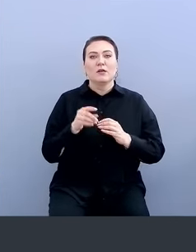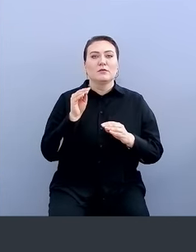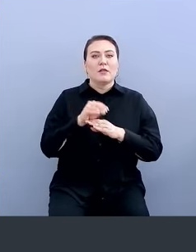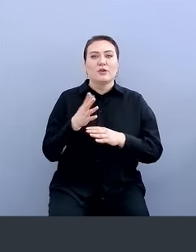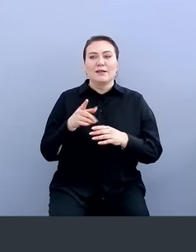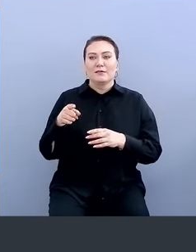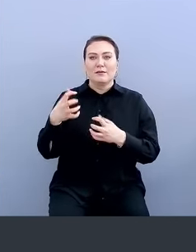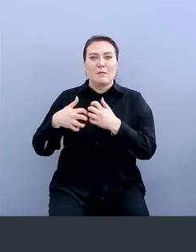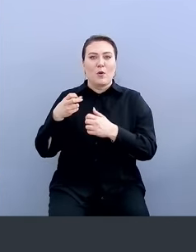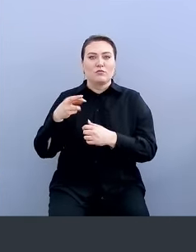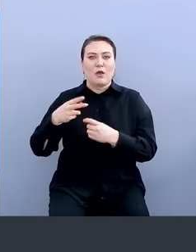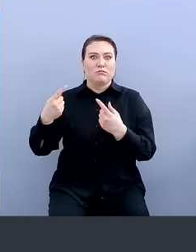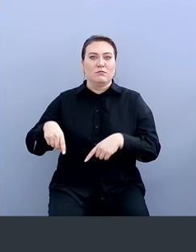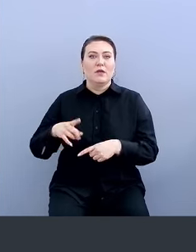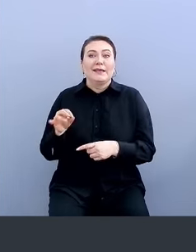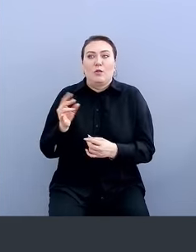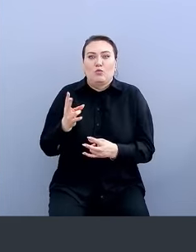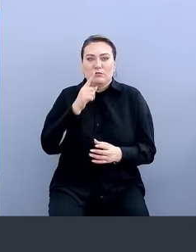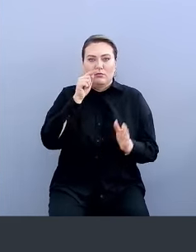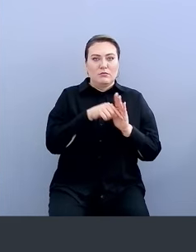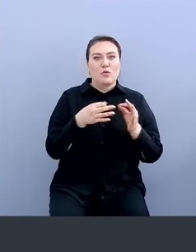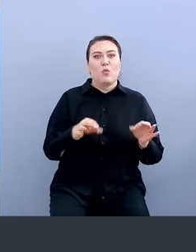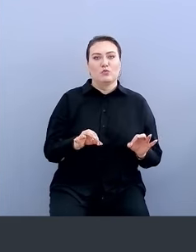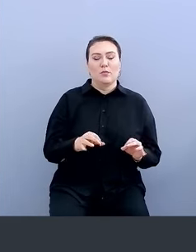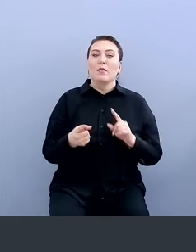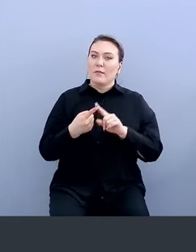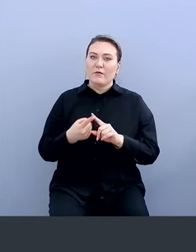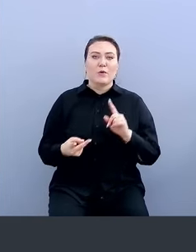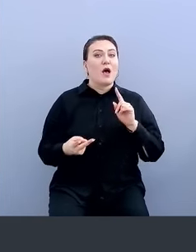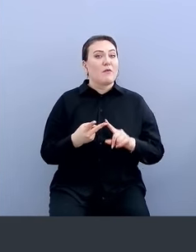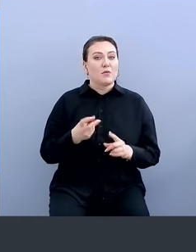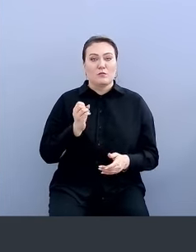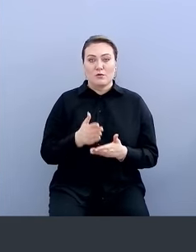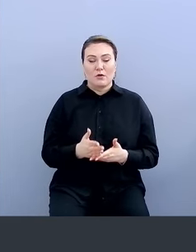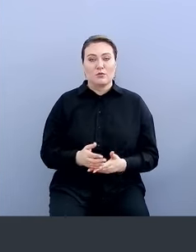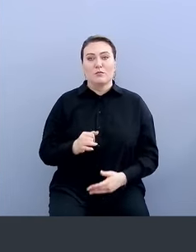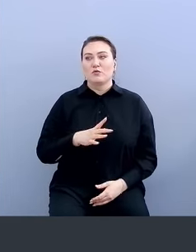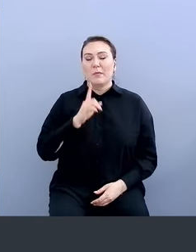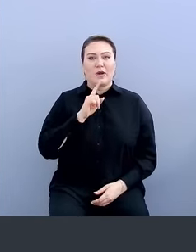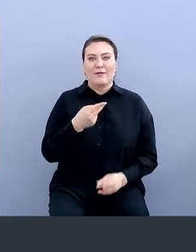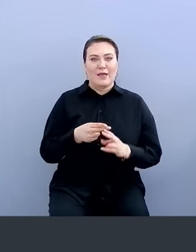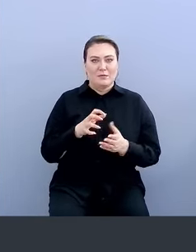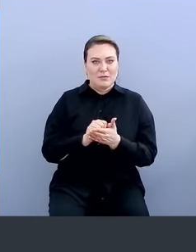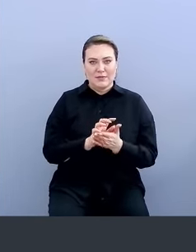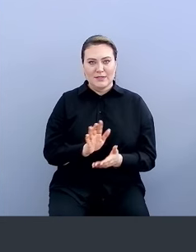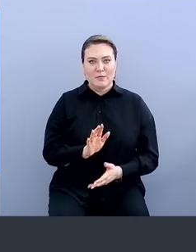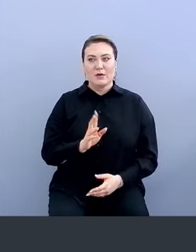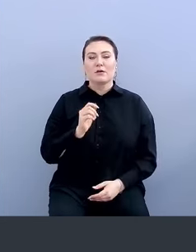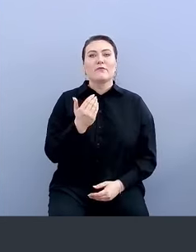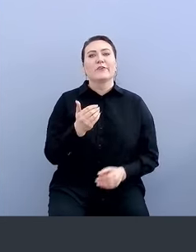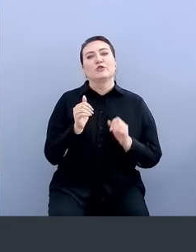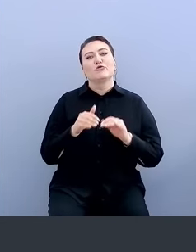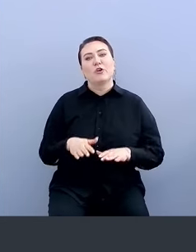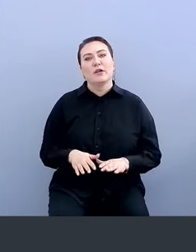если она слегла и нужно получать доступ. А второй вопрос сразу. Может, пока вы этим не занимались. Как вы